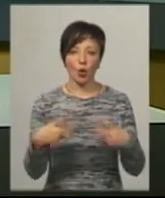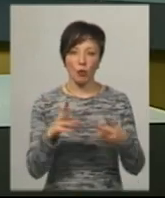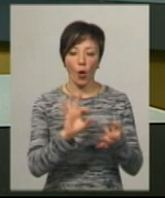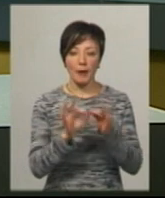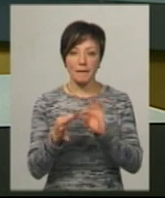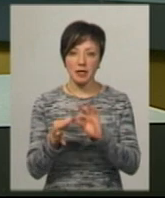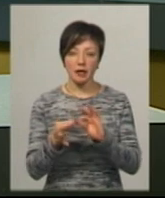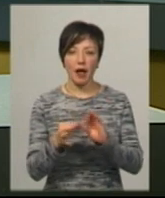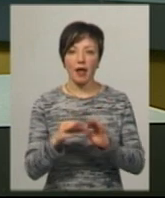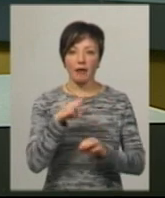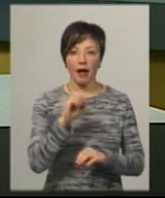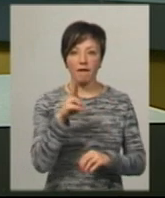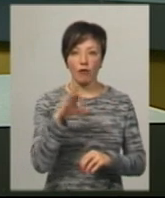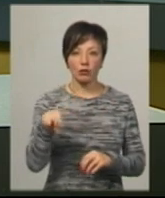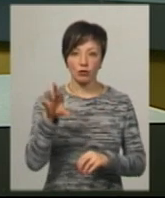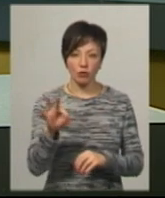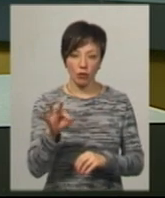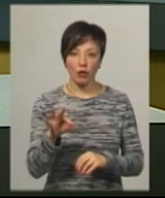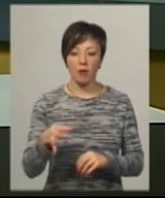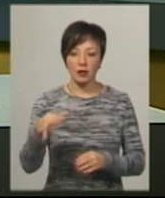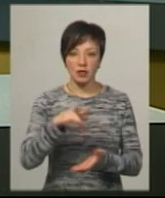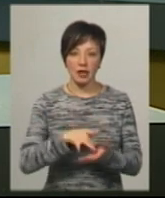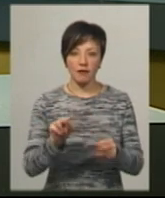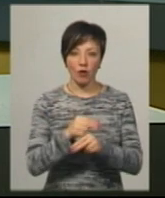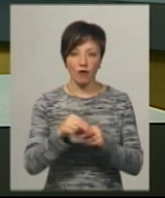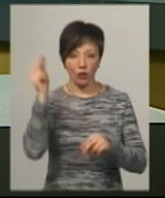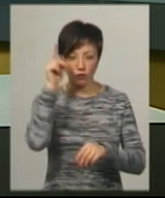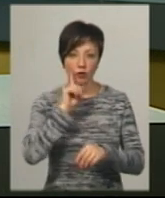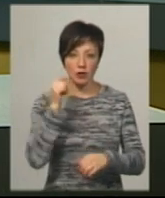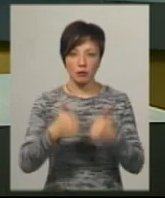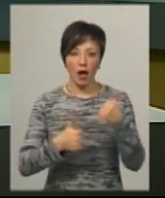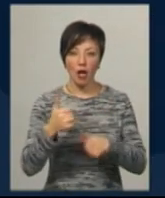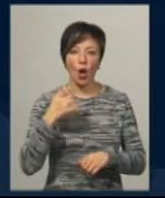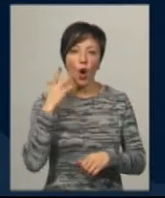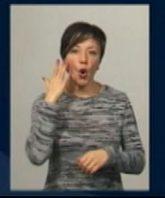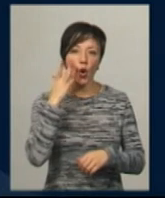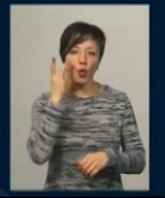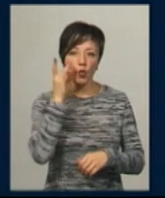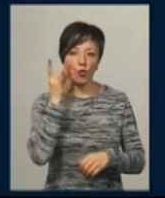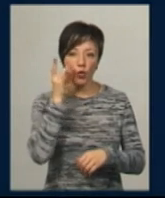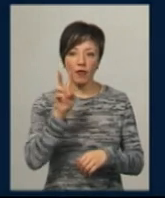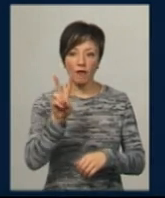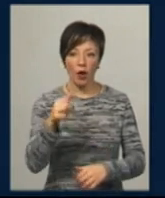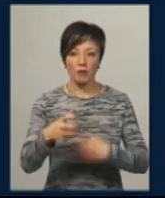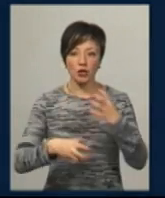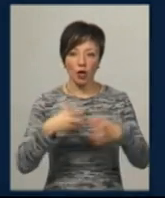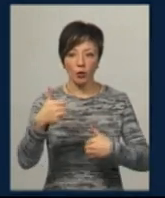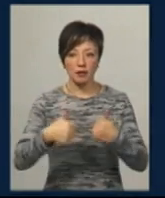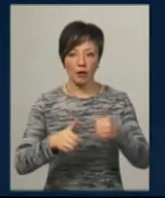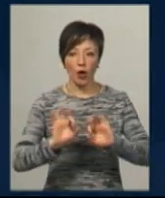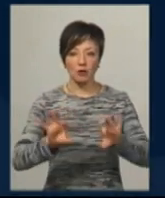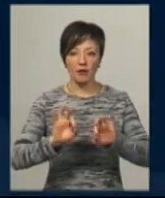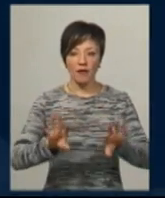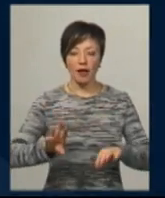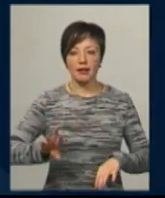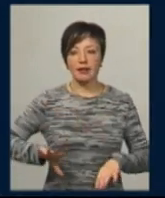Олімпійського теквондо Чайка обласного центру фізвиховання учнівської молоді змагалися в Румунії на двох міжнародних змаганнях, розповідає тренер клубу